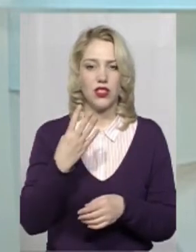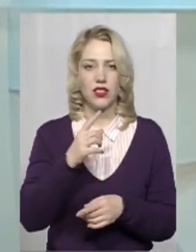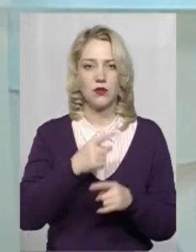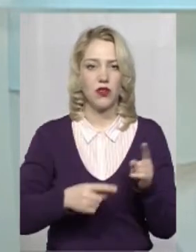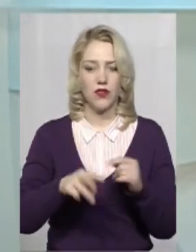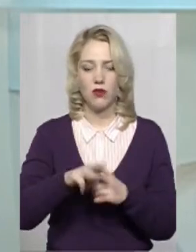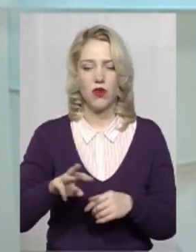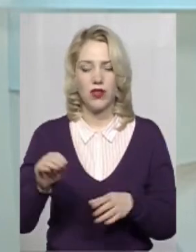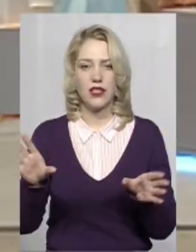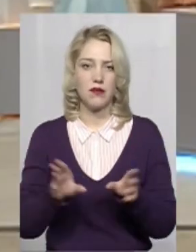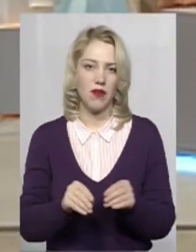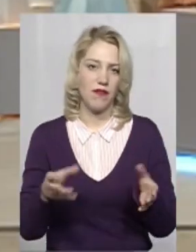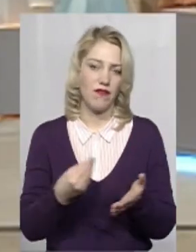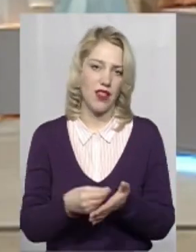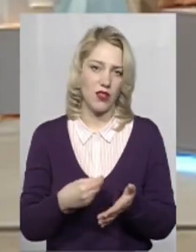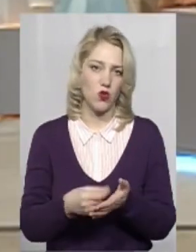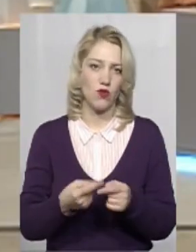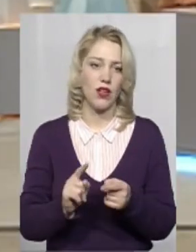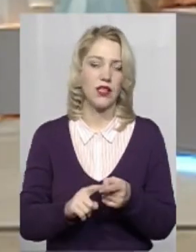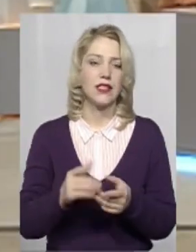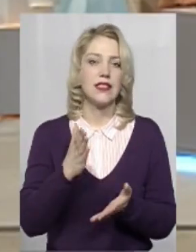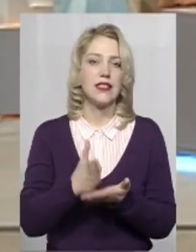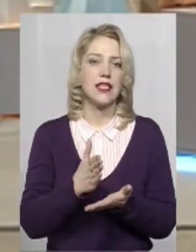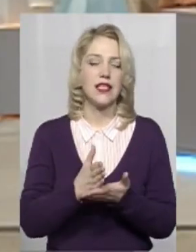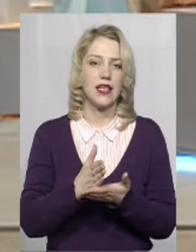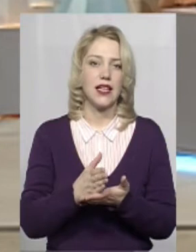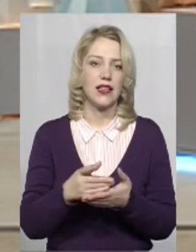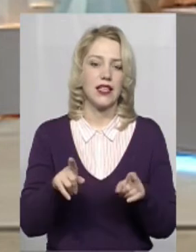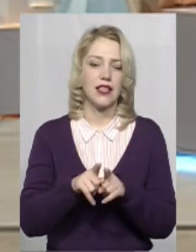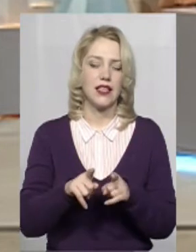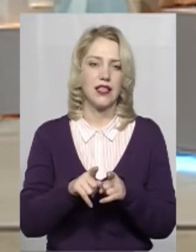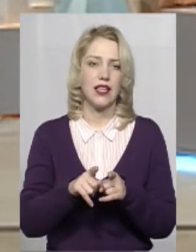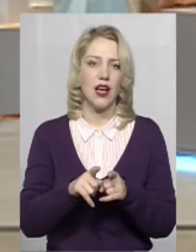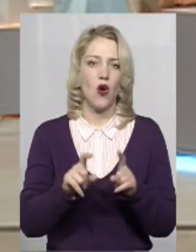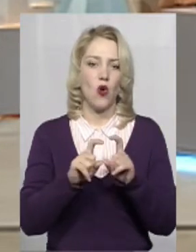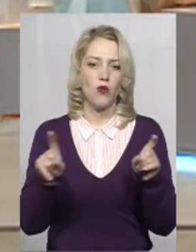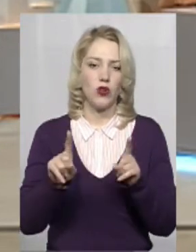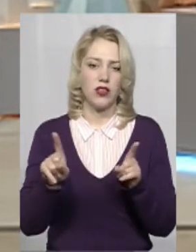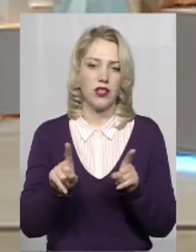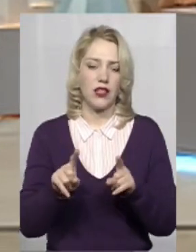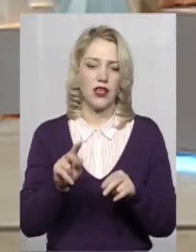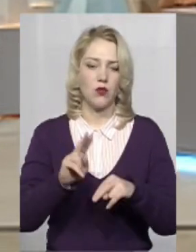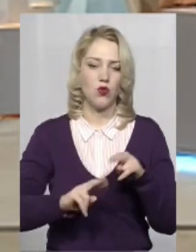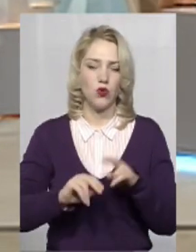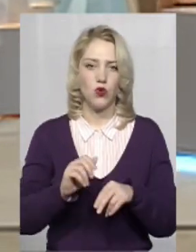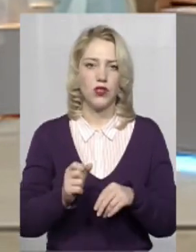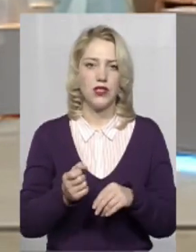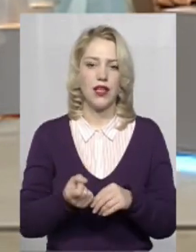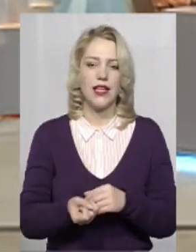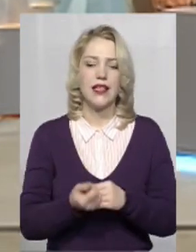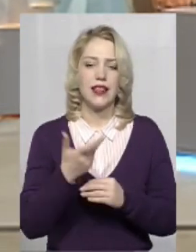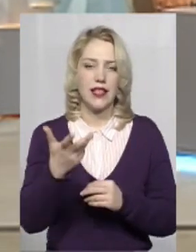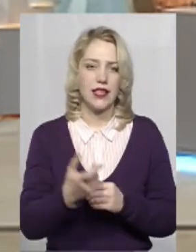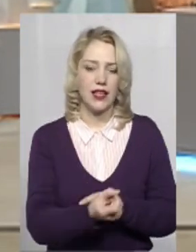співфінансування. Що це таке? Це є такий об'єкт, він будується за рахунок декількох джерел.